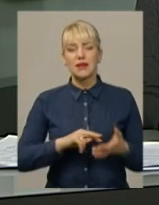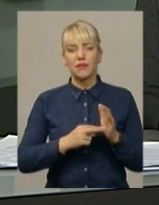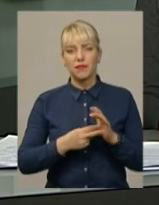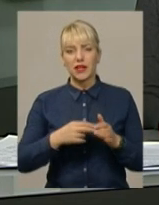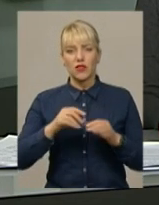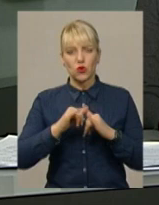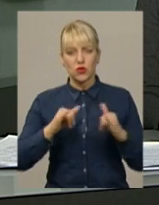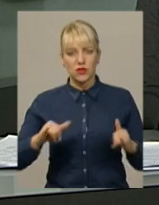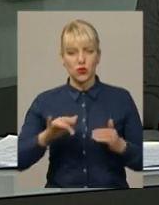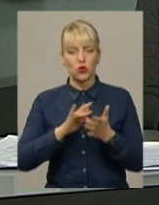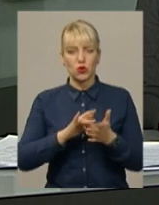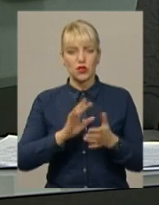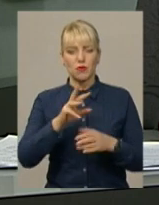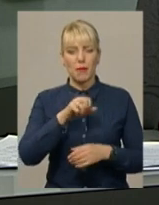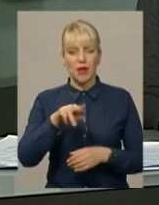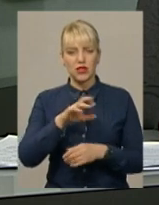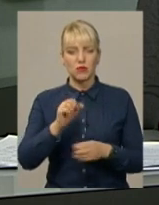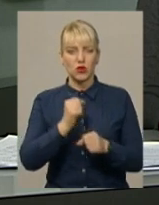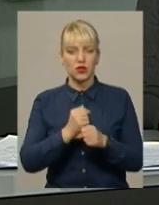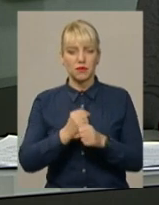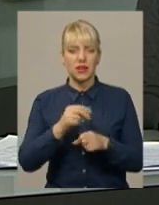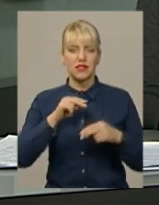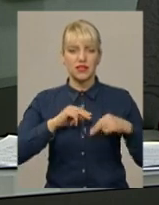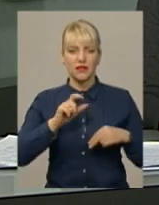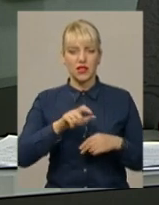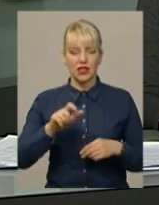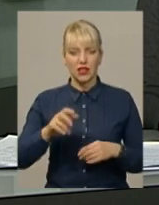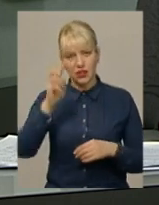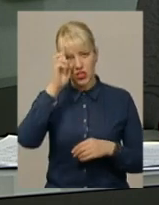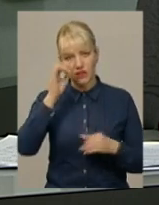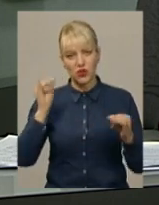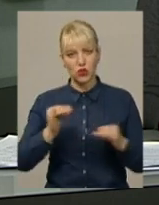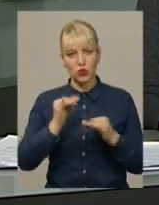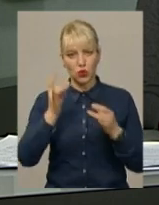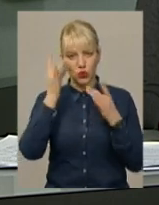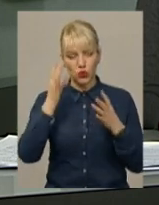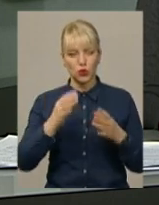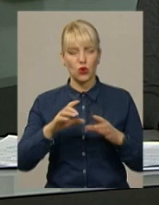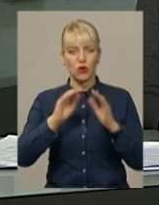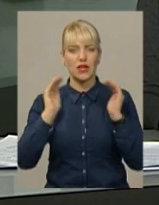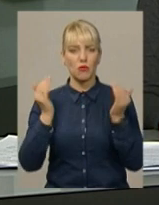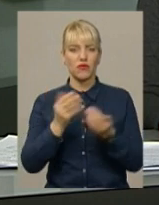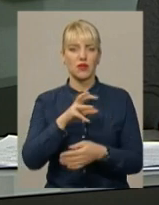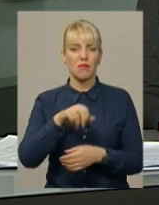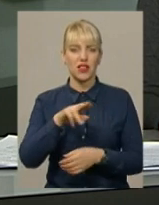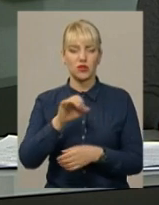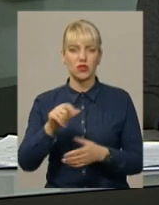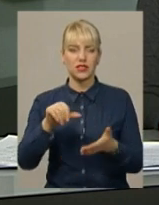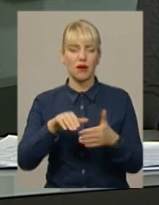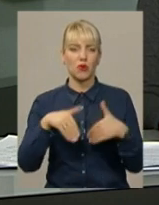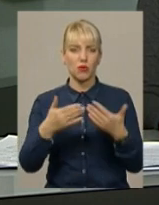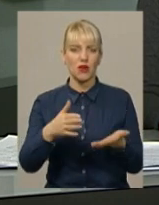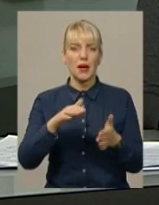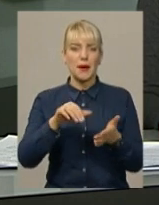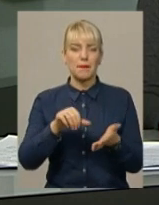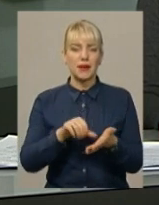розвитку туризму у Меджибожі розробили працівники Державного історико-культурного заповідника Межибіж. Та запропонували представникам місцевої